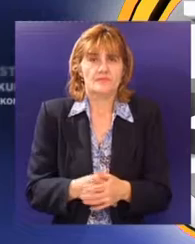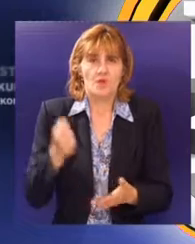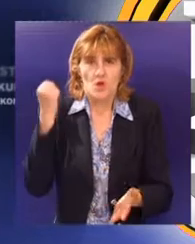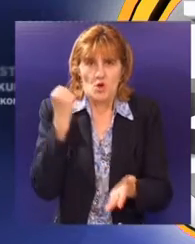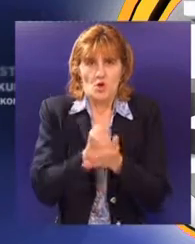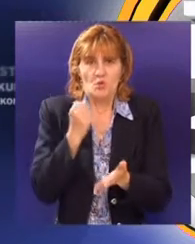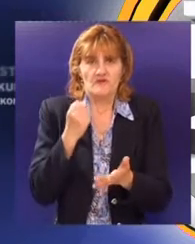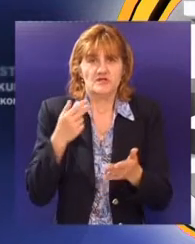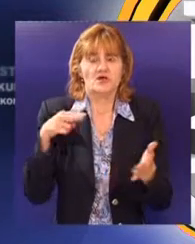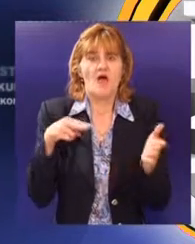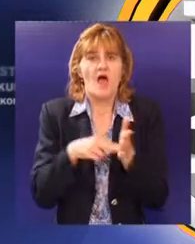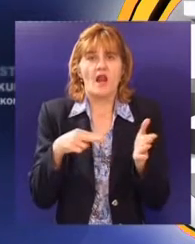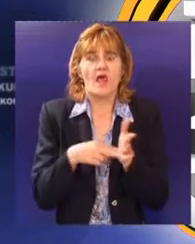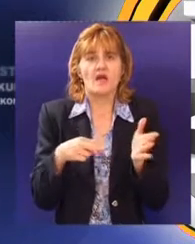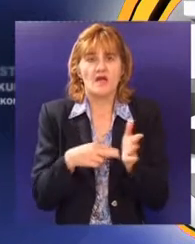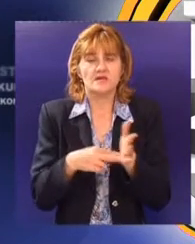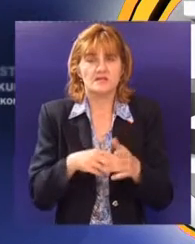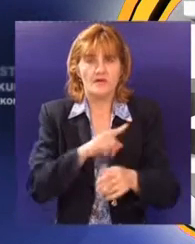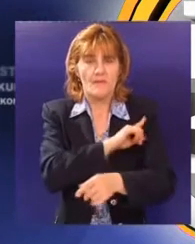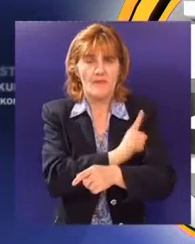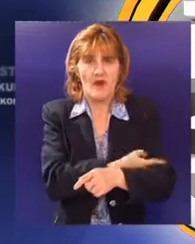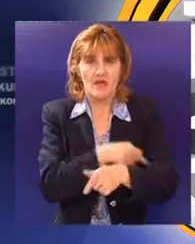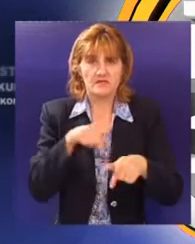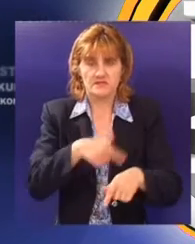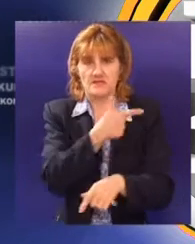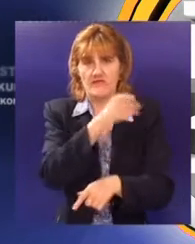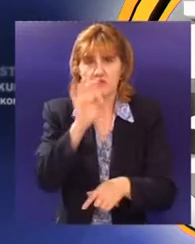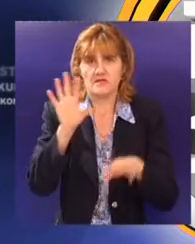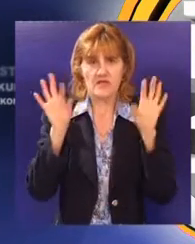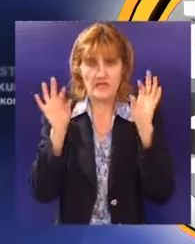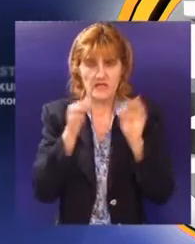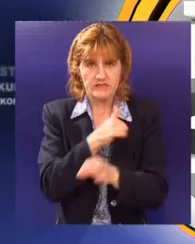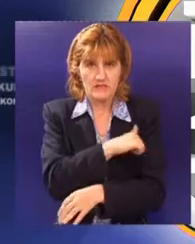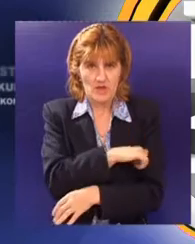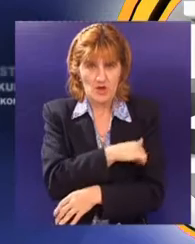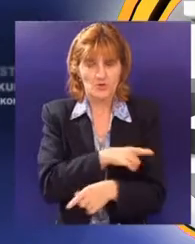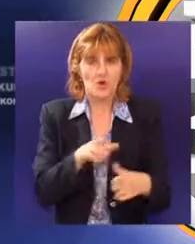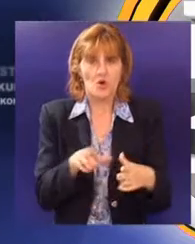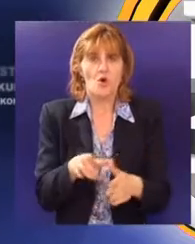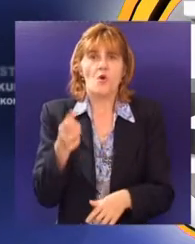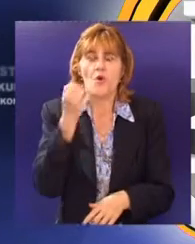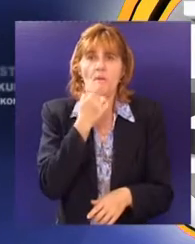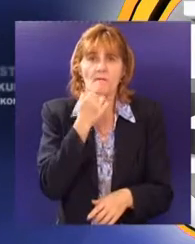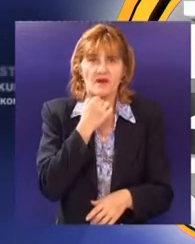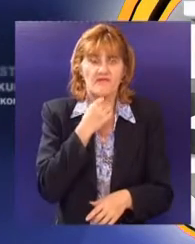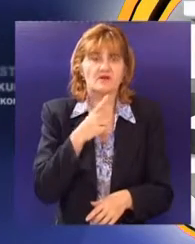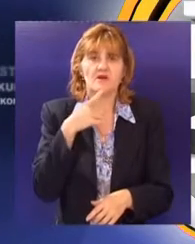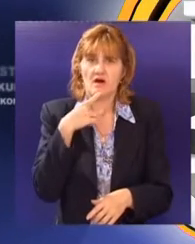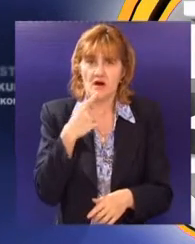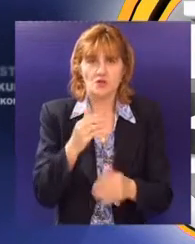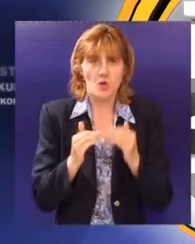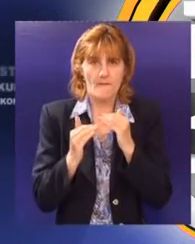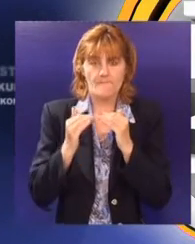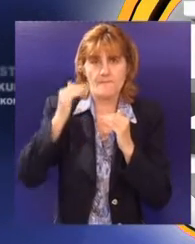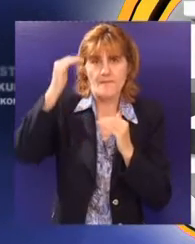Utvrđeni energetski bilans Vojvodine za 2010. godinu koji je predstavljen danas u regionalnoj privrednoj komori pokazuje da se planira